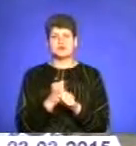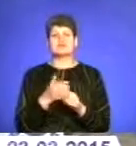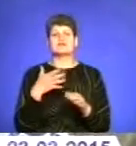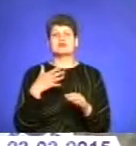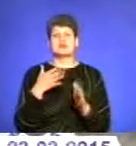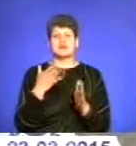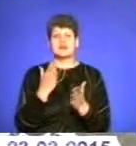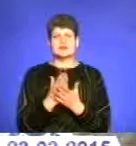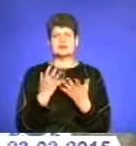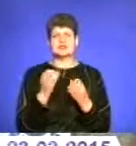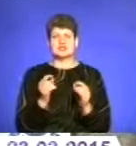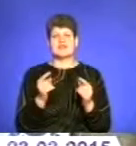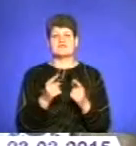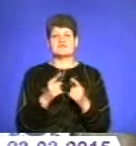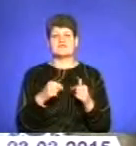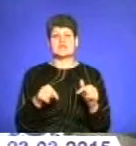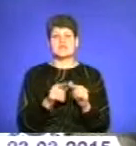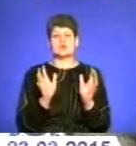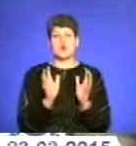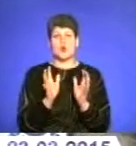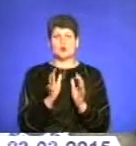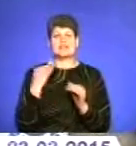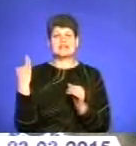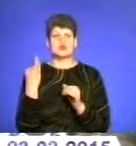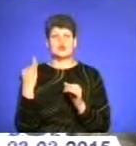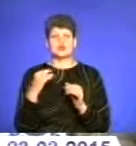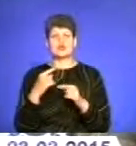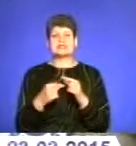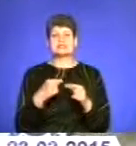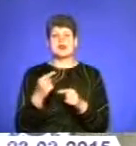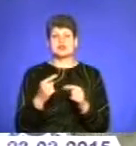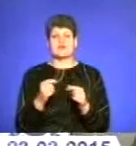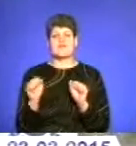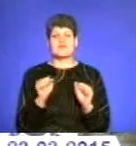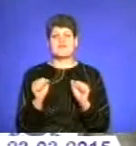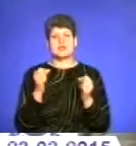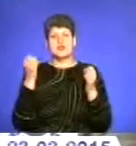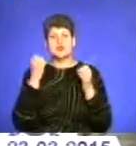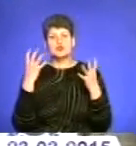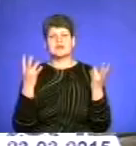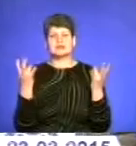відділ охорони історичної спадщини в управлінні культури. Якщо